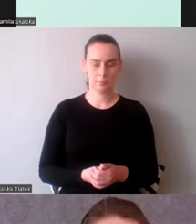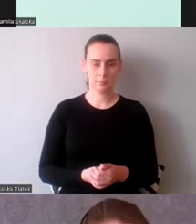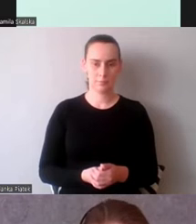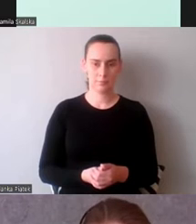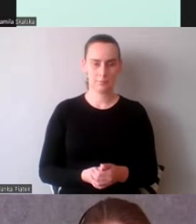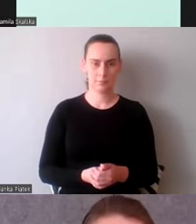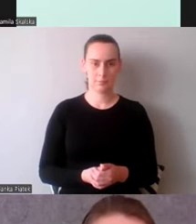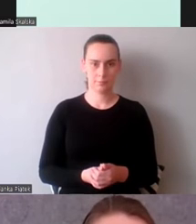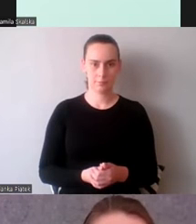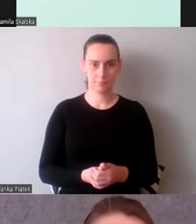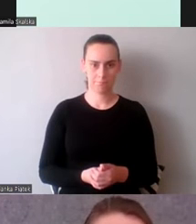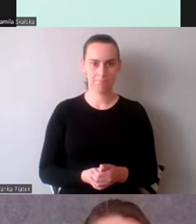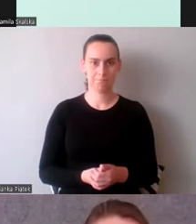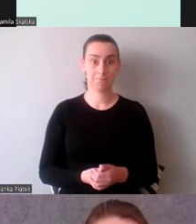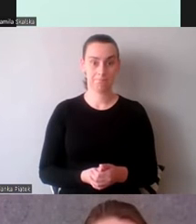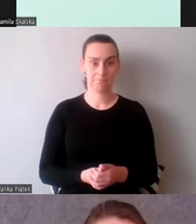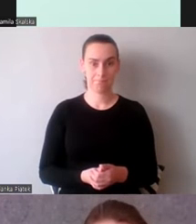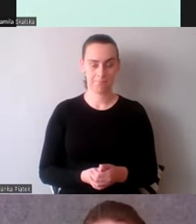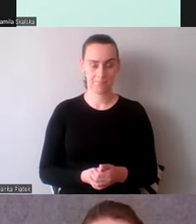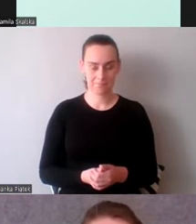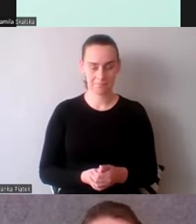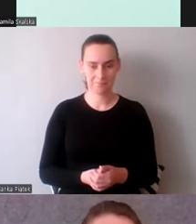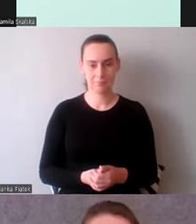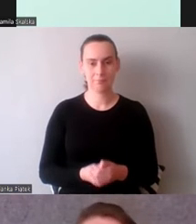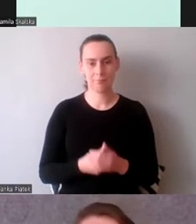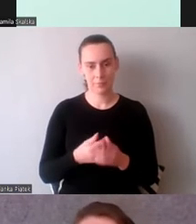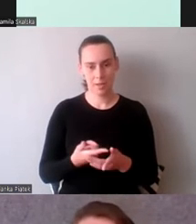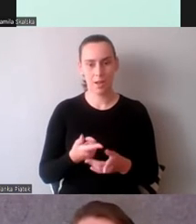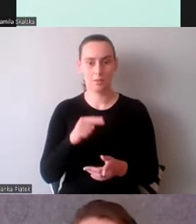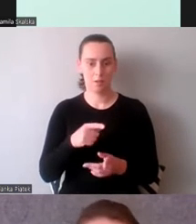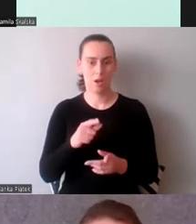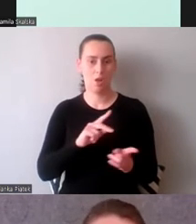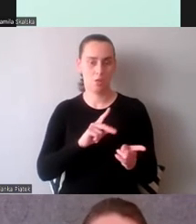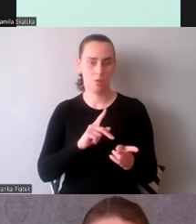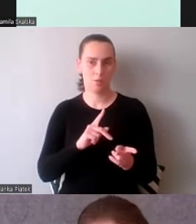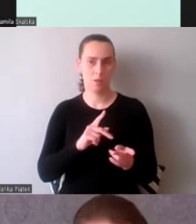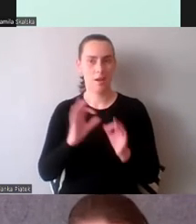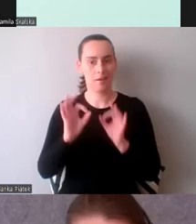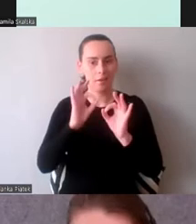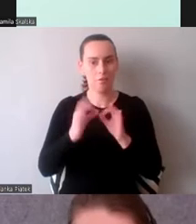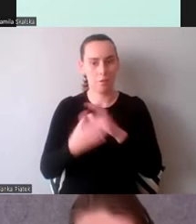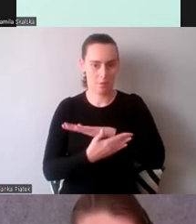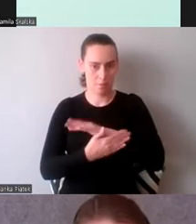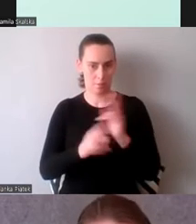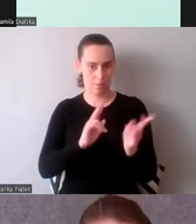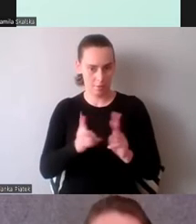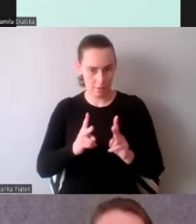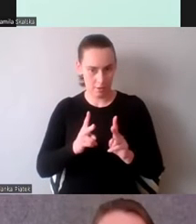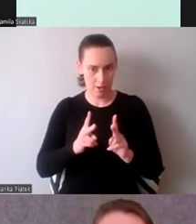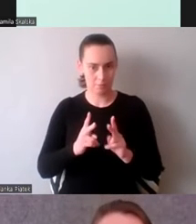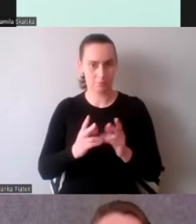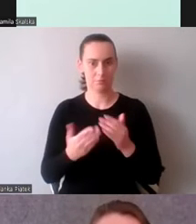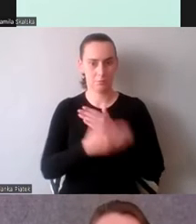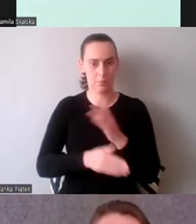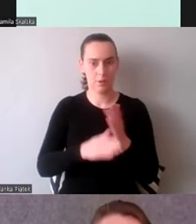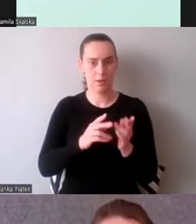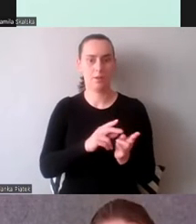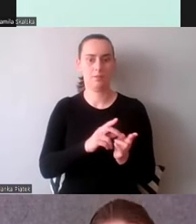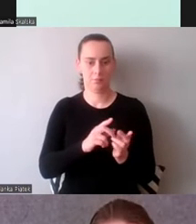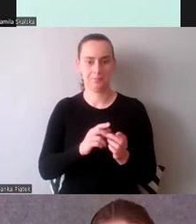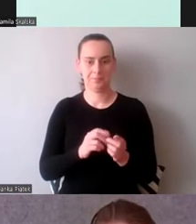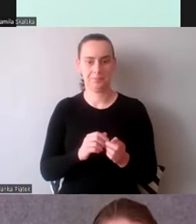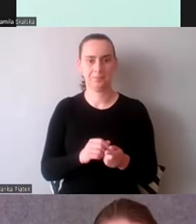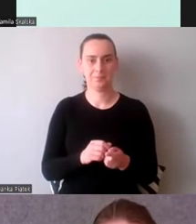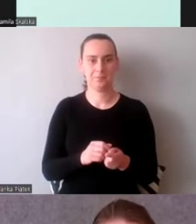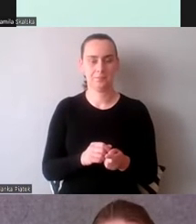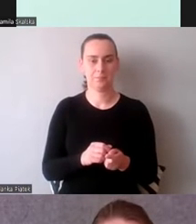Powiedziawszy to wszystko o tłumaczeniu, przejdę do procesów kognitywnych, do